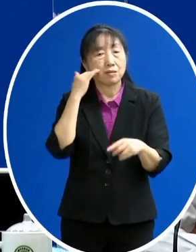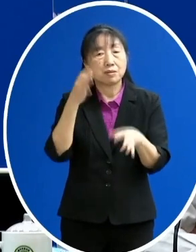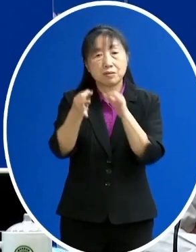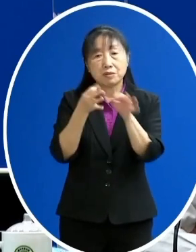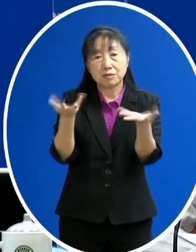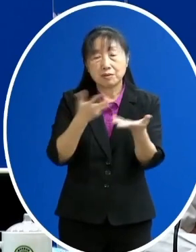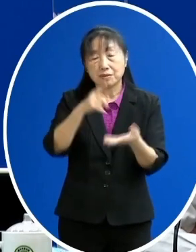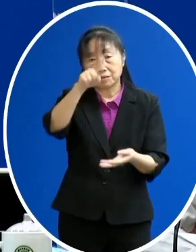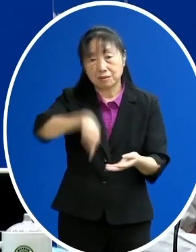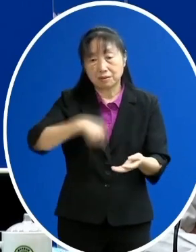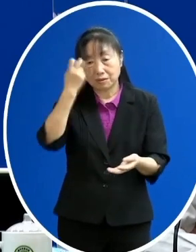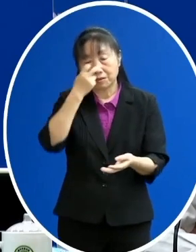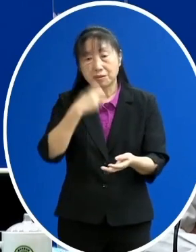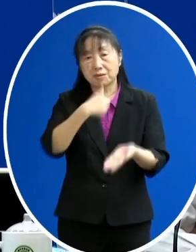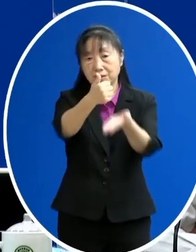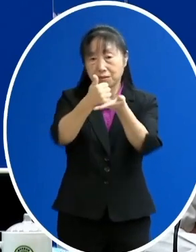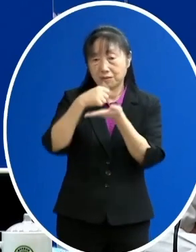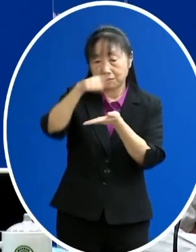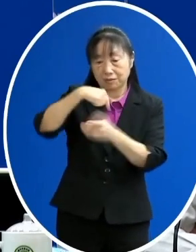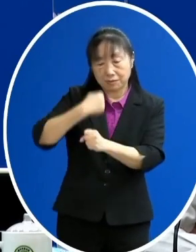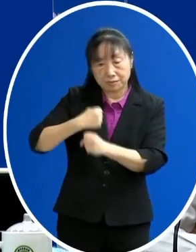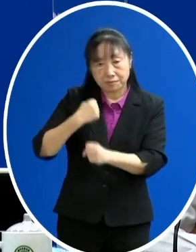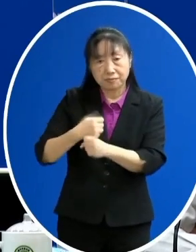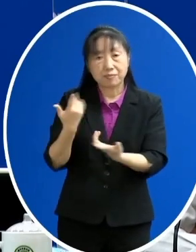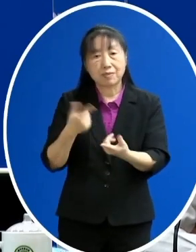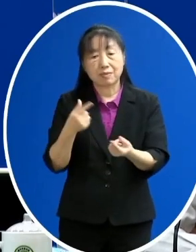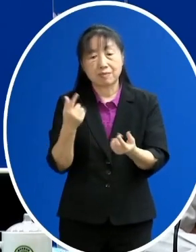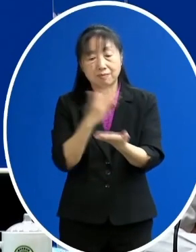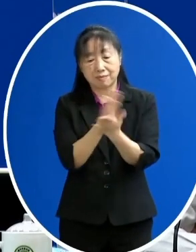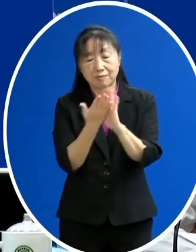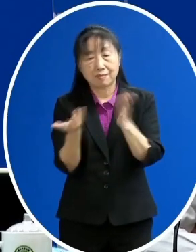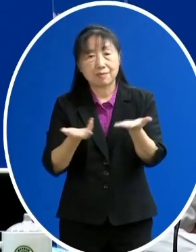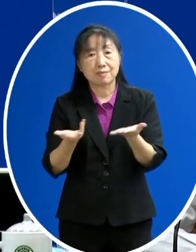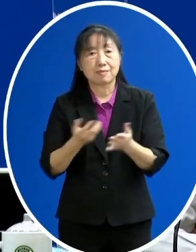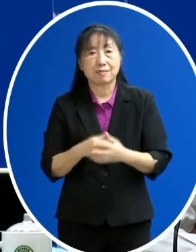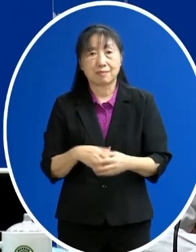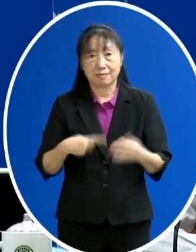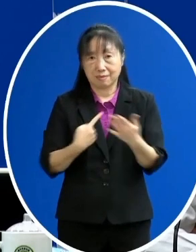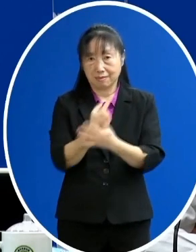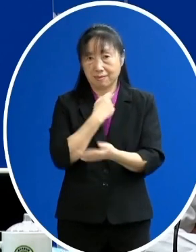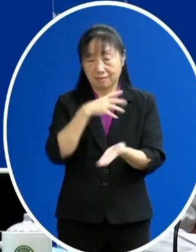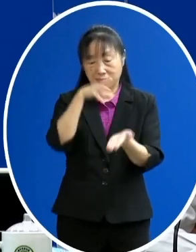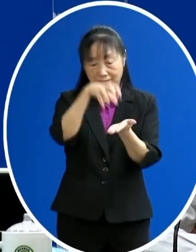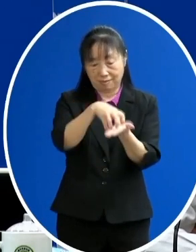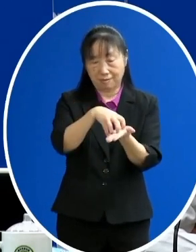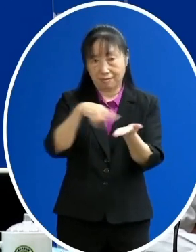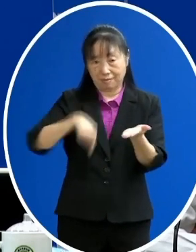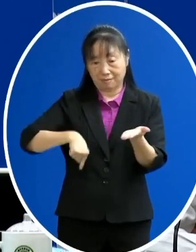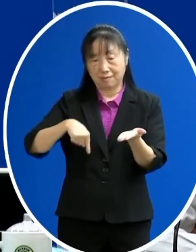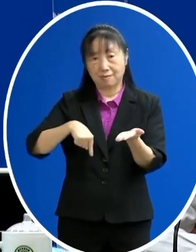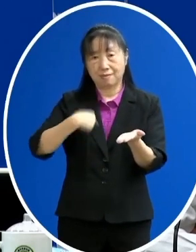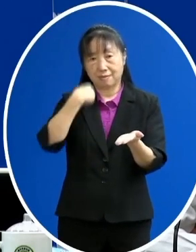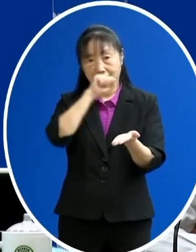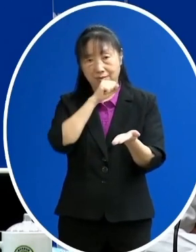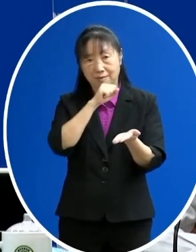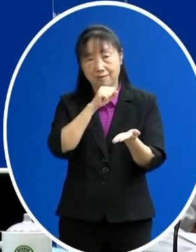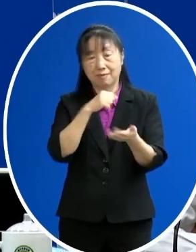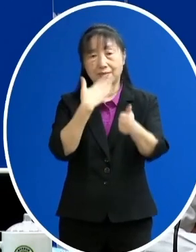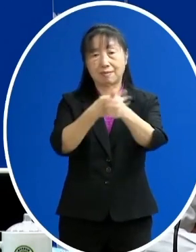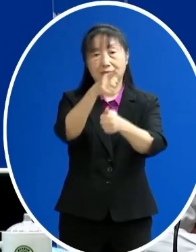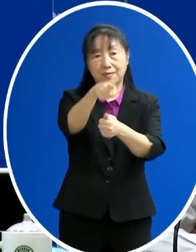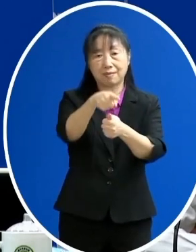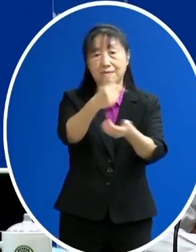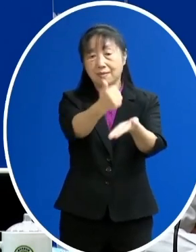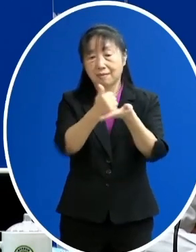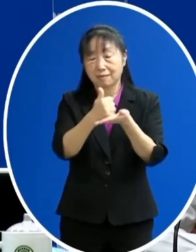資旅約跟應聘等等的這些商務活動那只要出具我國這個相關單位給